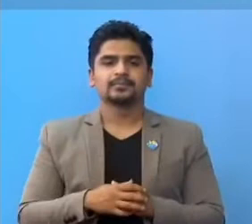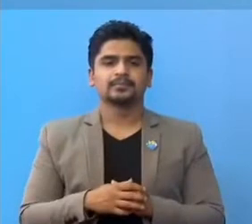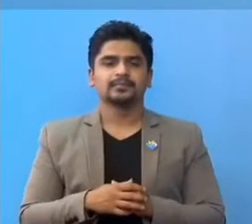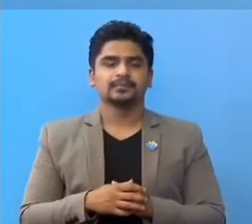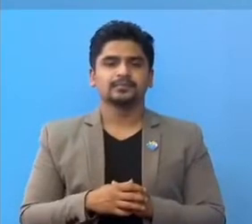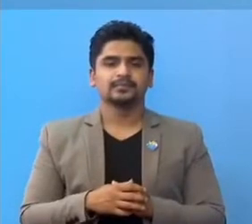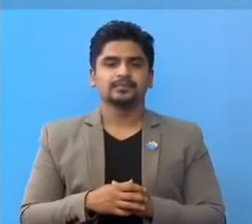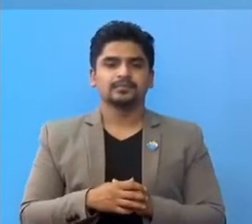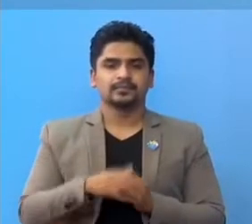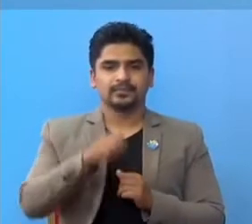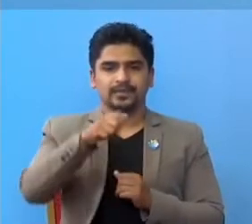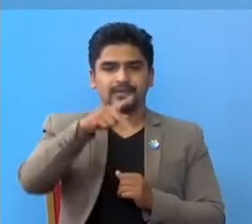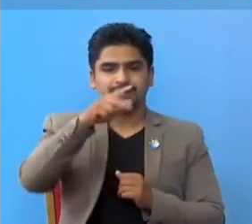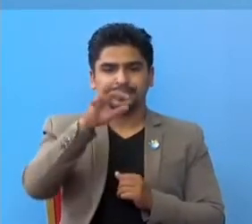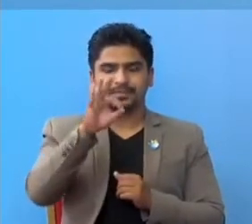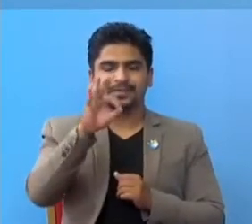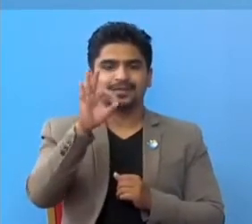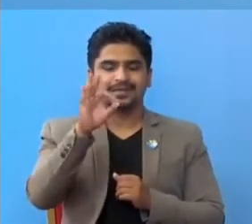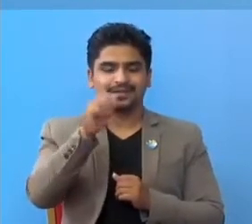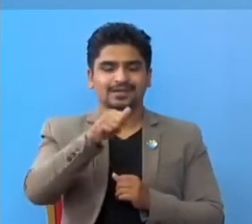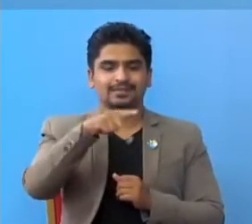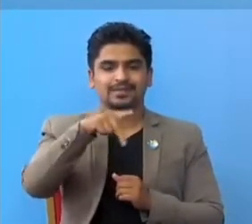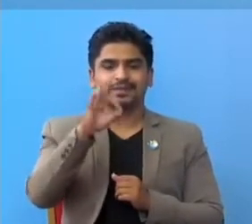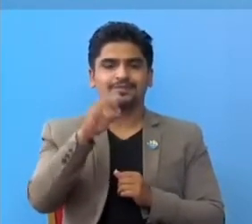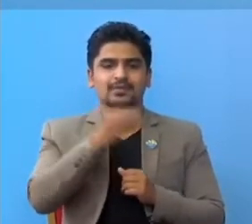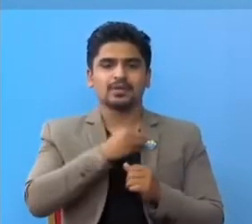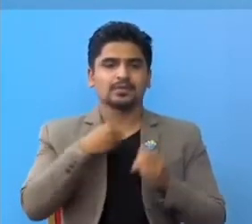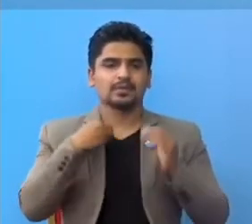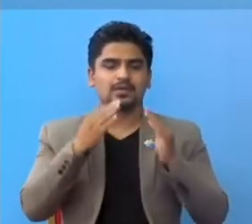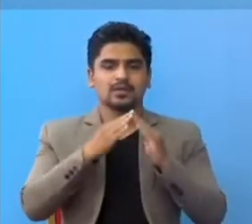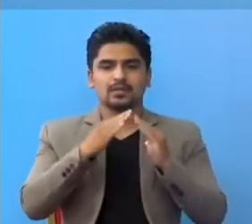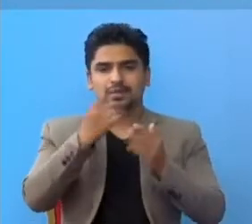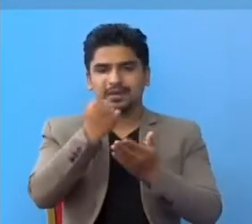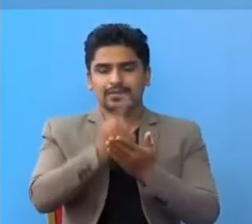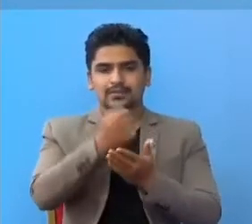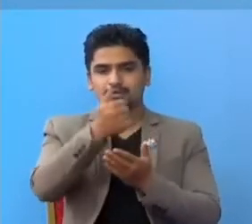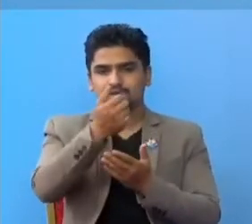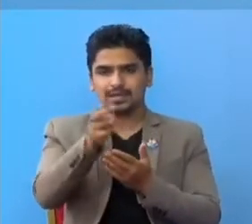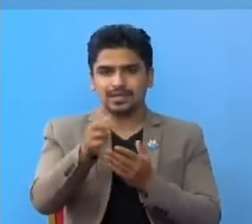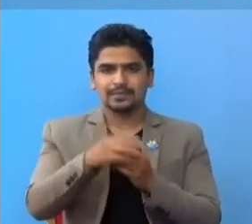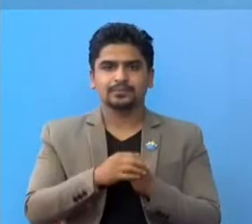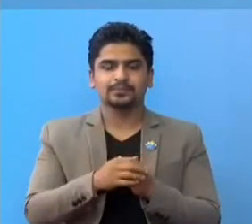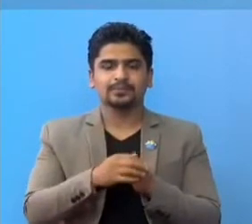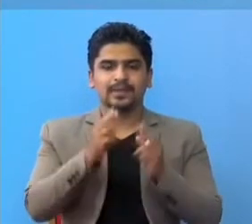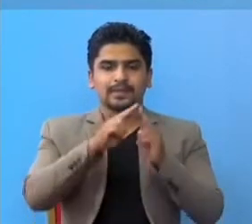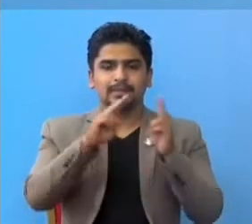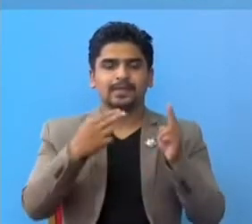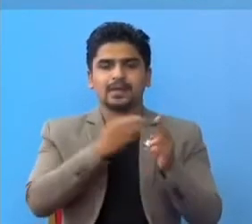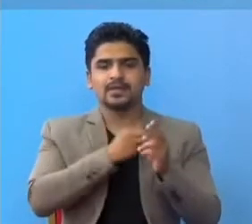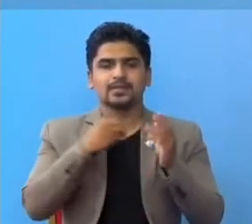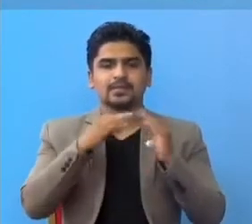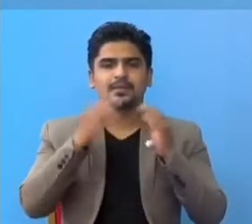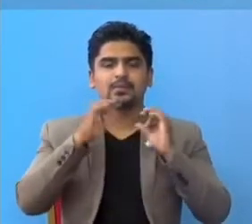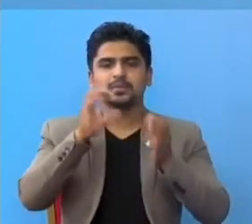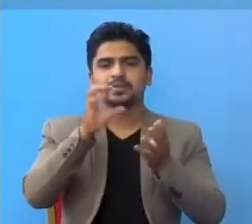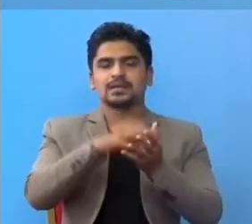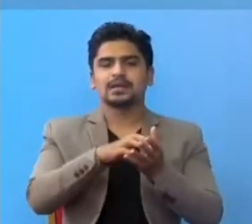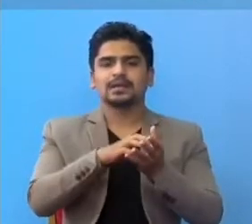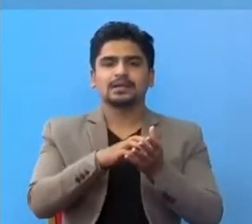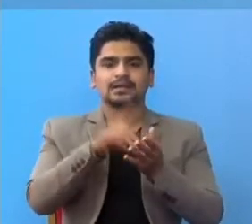एपी अप हस्पीटल प्रयोक्साला मां काफण्डू का छो जना भेरी अस्पताल प्रयोक्साला